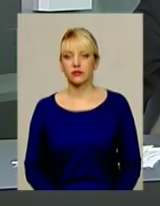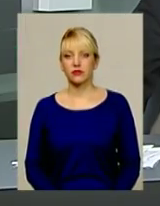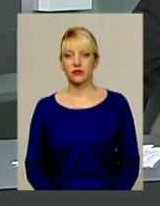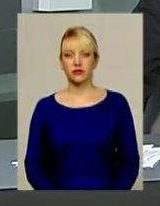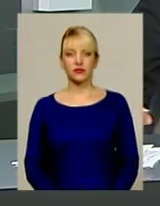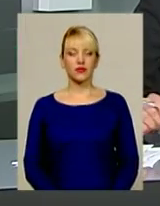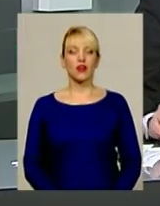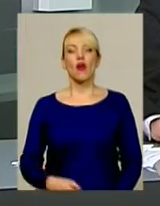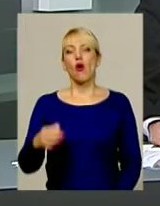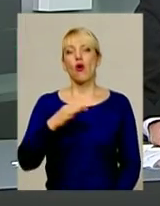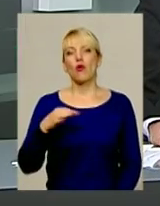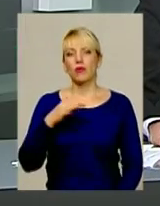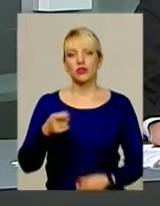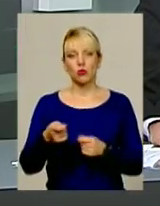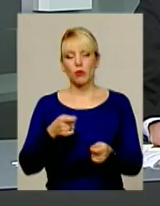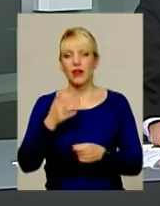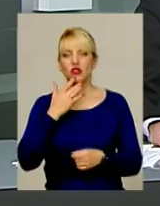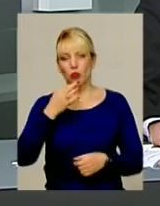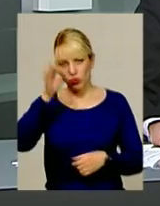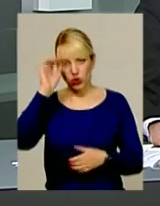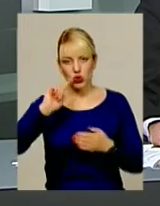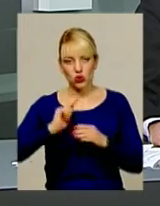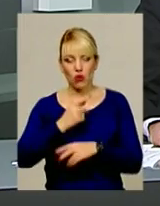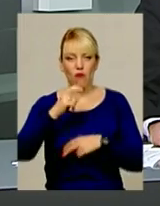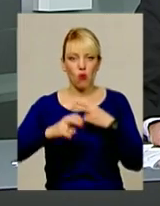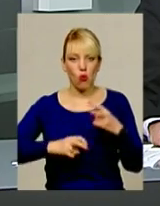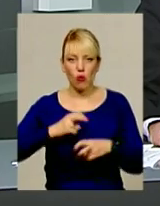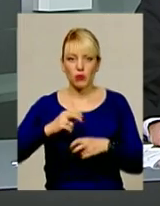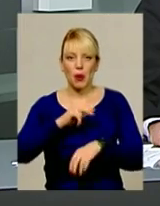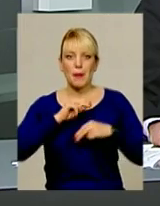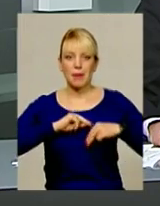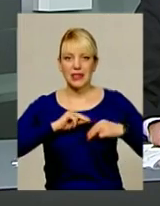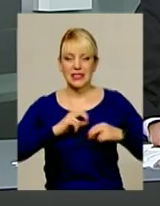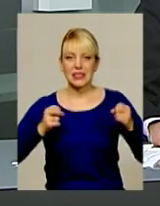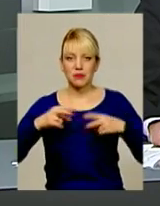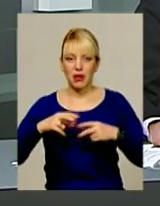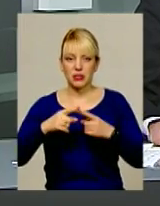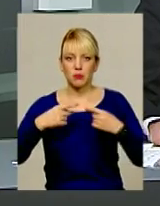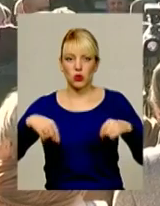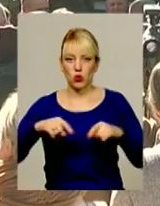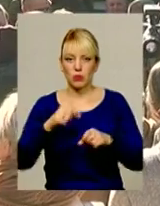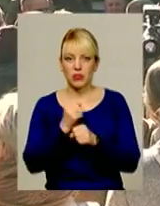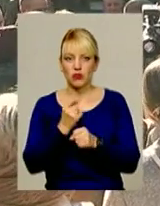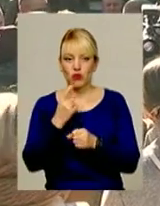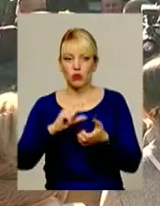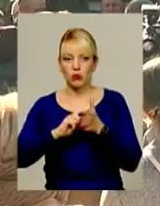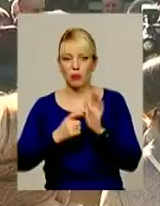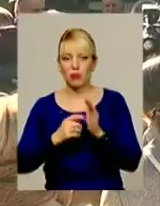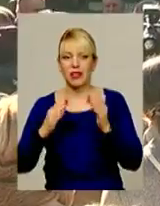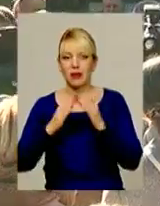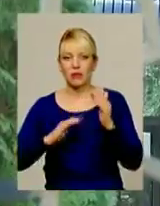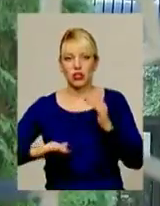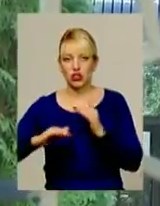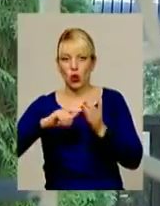В обласному управлінні Нацполіції знову обшуки. Працівники спецпідрозділу працюють в одному з кабінетів у приміщенні